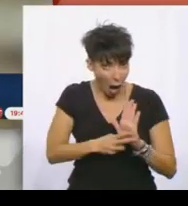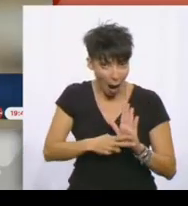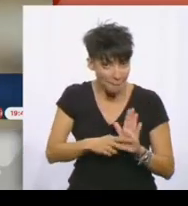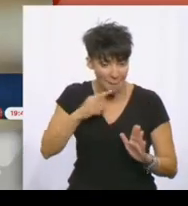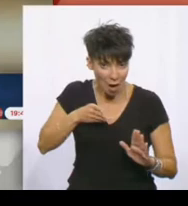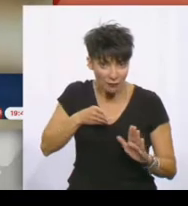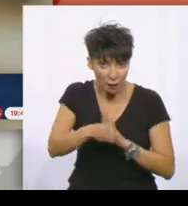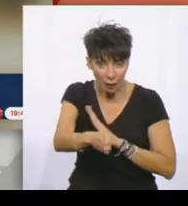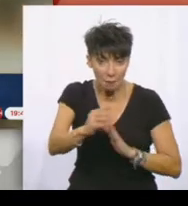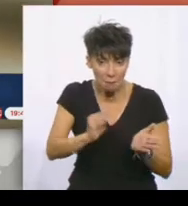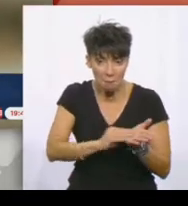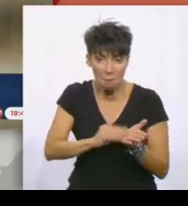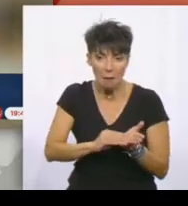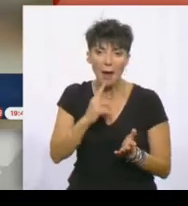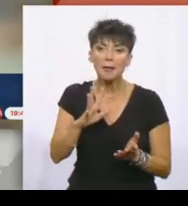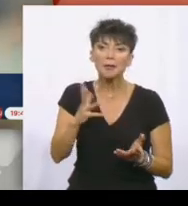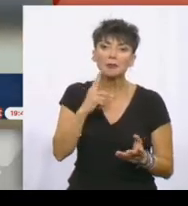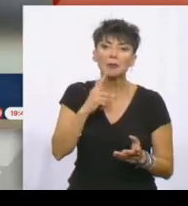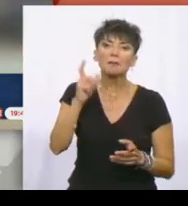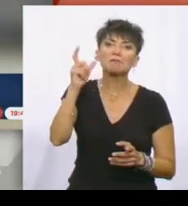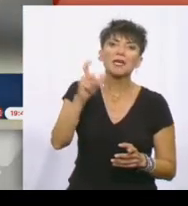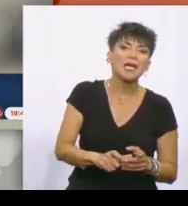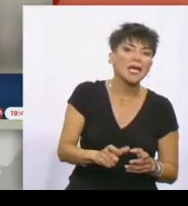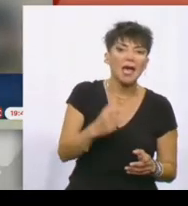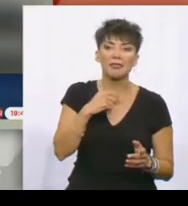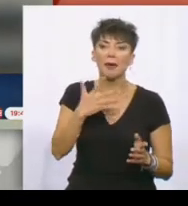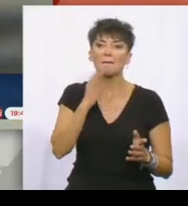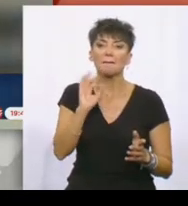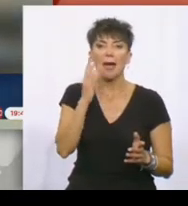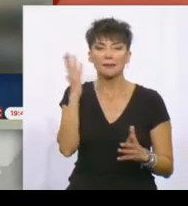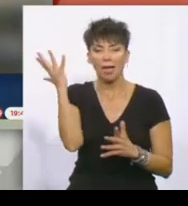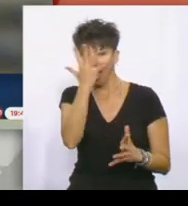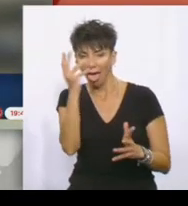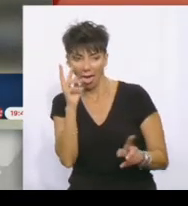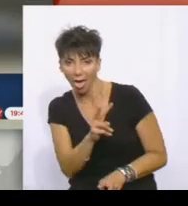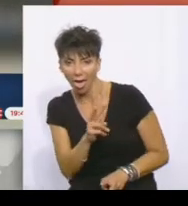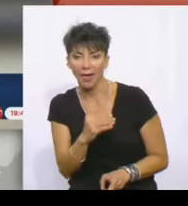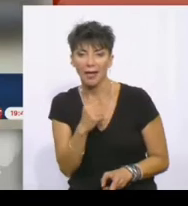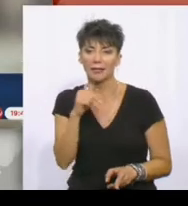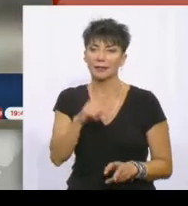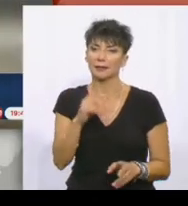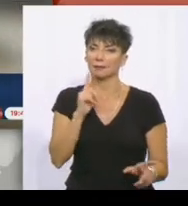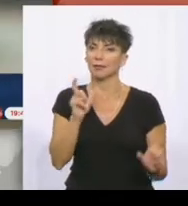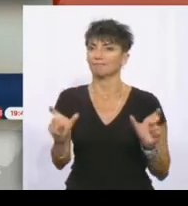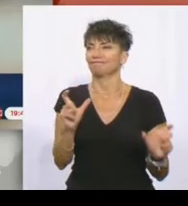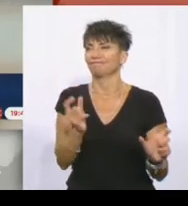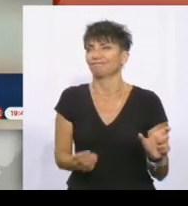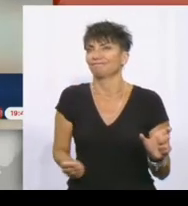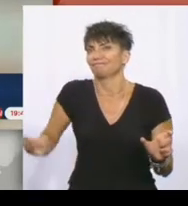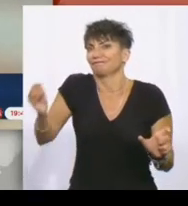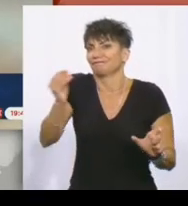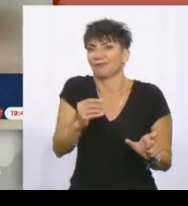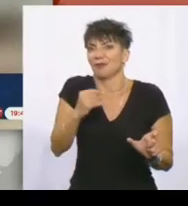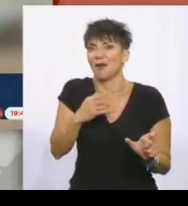χρεις ημέρες, προφανώς, κάτι μπορεί να απέσπασε την προσοχή των αστυνομικών. Σήμερα, πάντως, η φύλαξη είναι τεράστια και